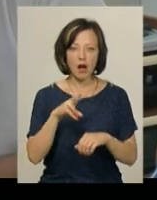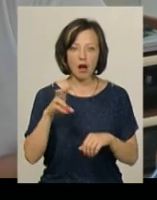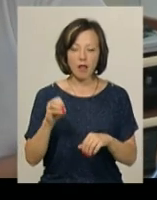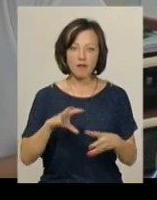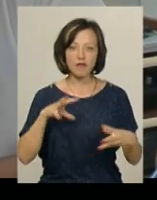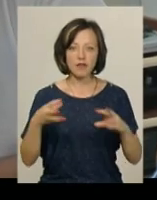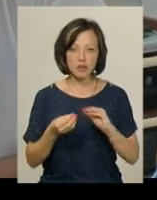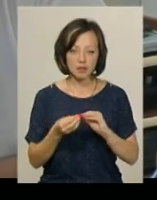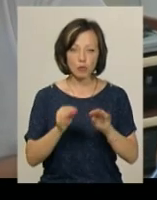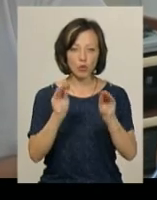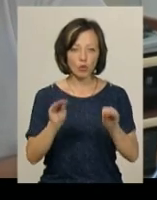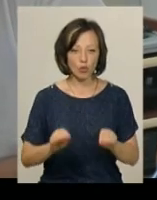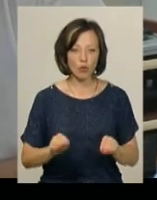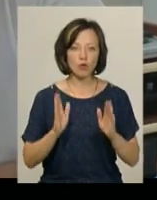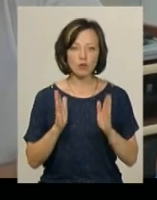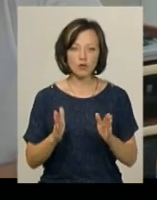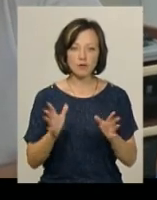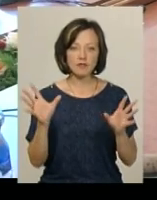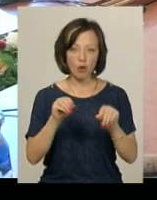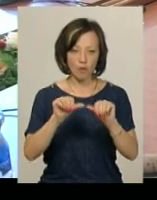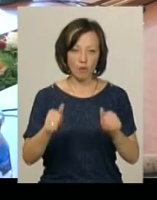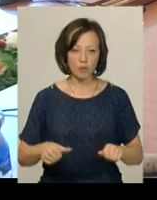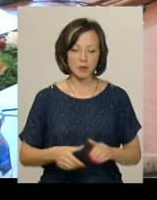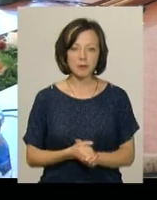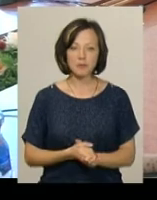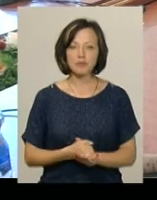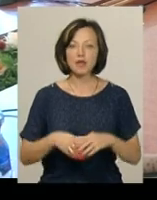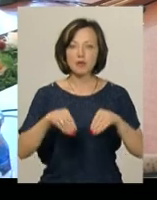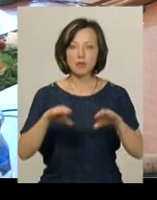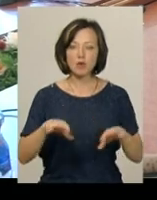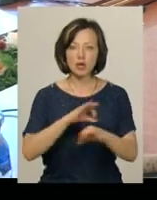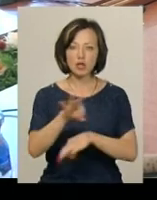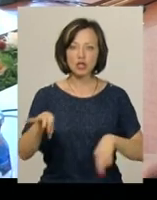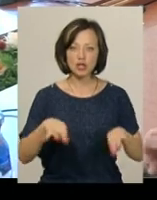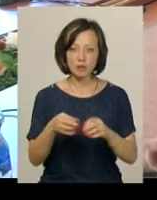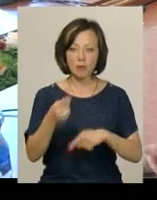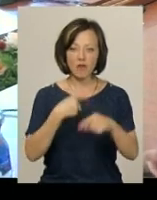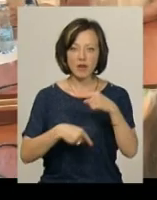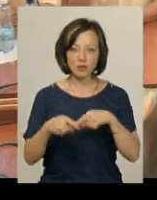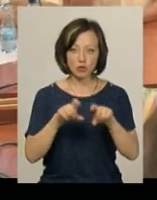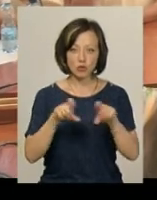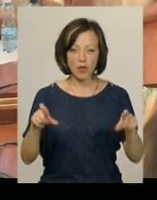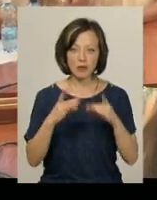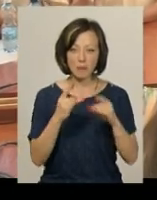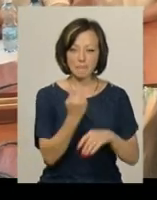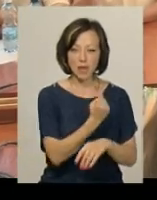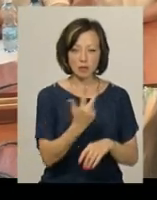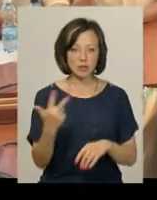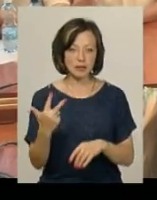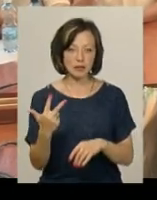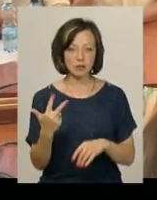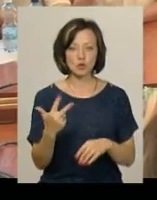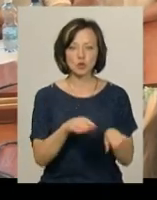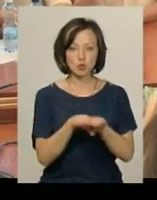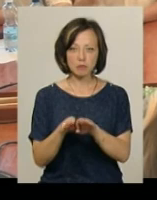в висновках і протоколі буде все оформлене. Проєкт рішення сесії про повернення слабутинці статусу школи-інтернату 1-3 ступенів